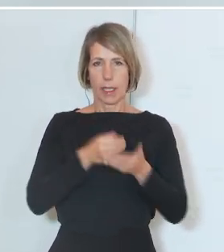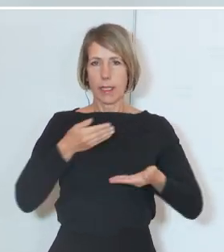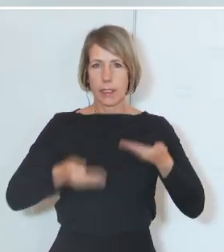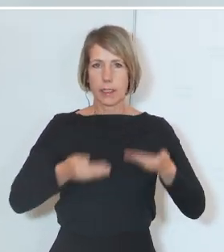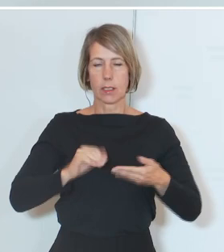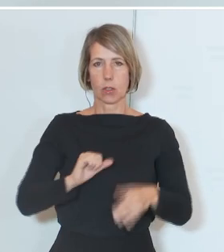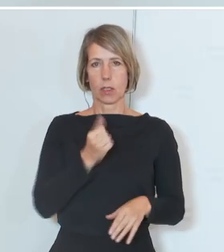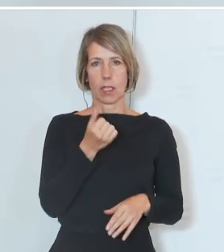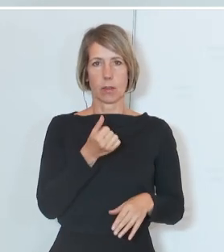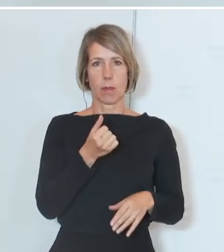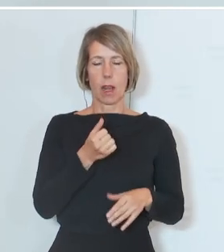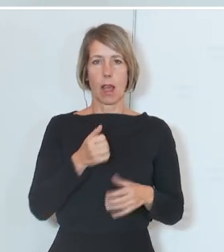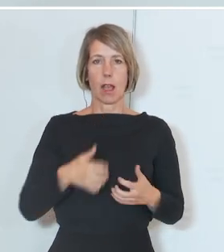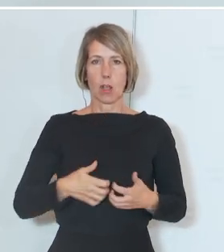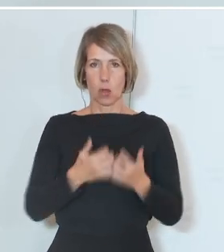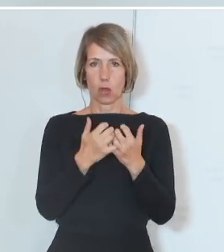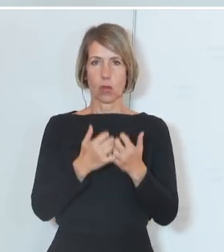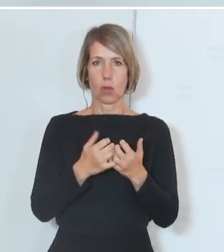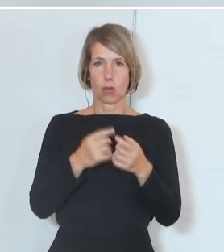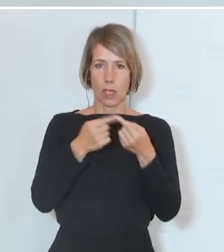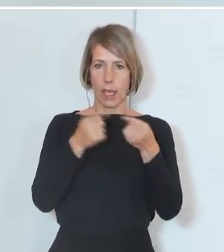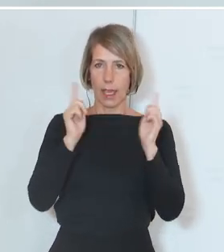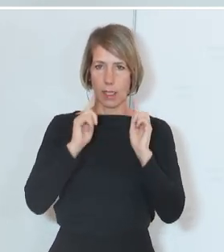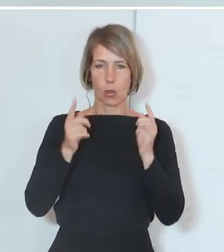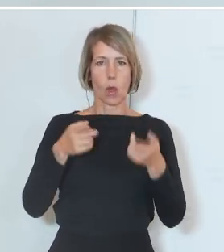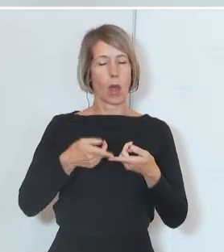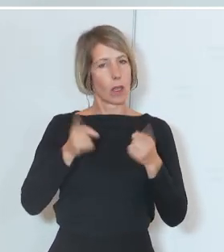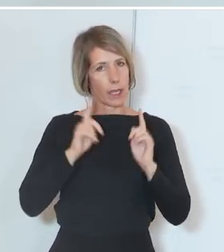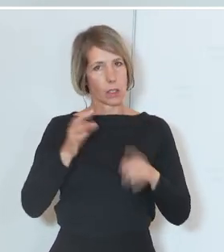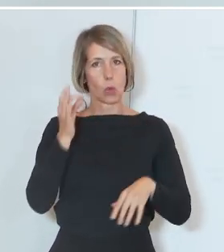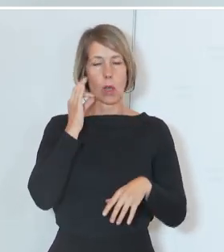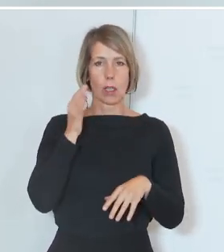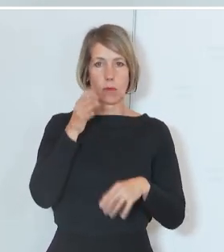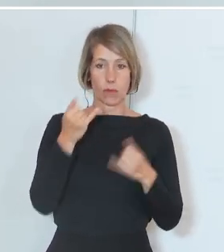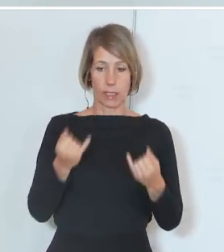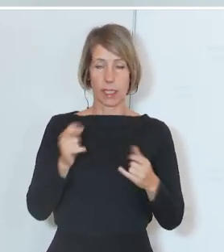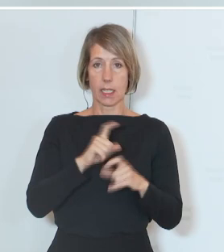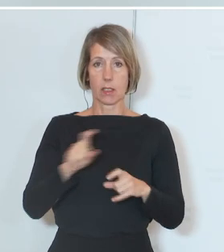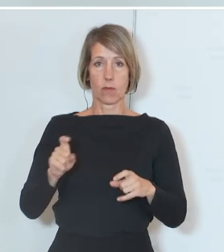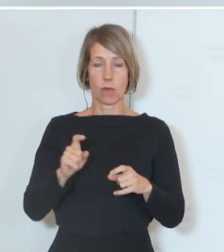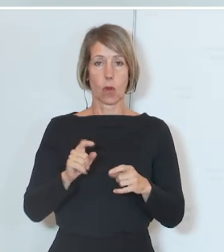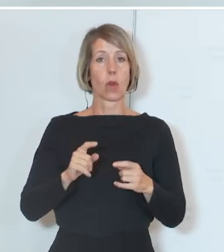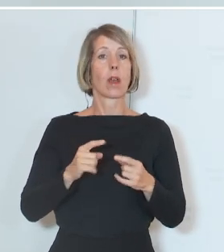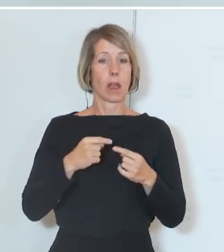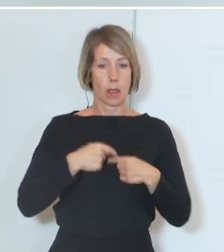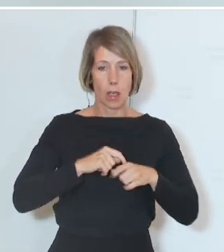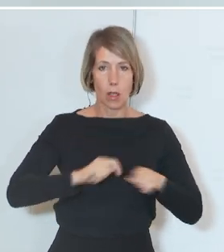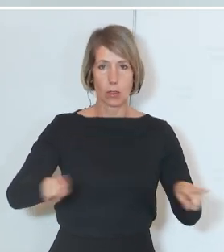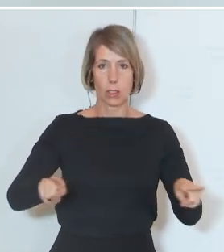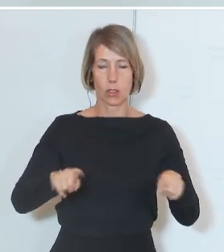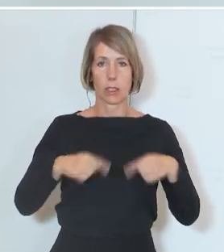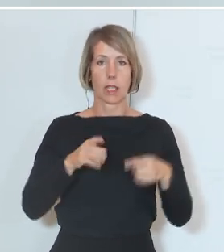für die Gründungsrektorin, Schrägstrich den Gründungsrektor, wird noch diese Woche erfolgen. Die Hearings werden im